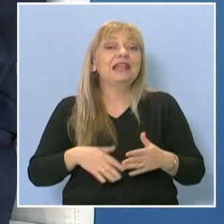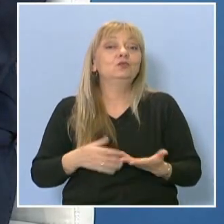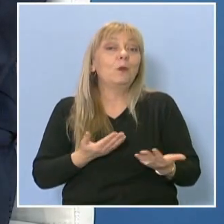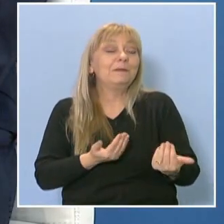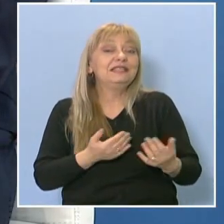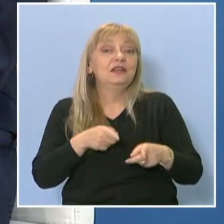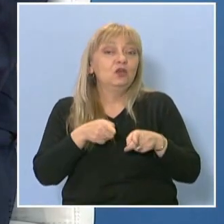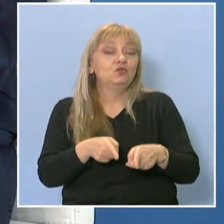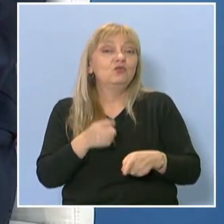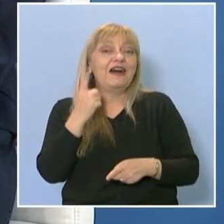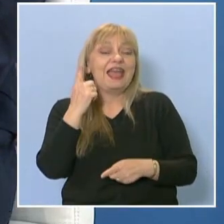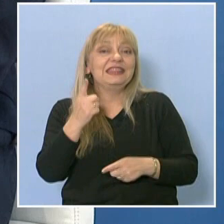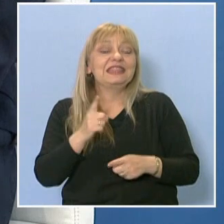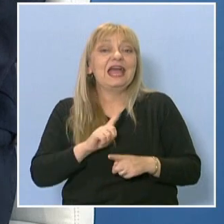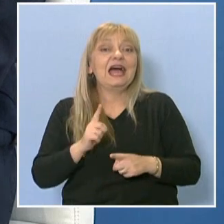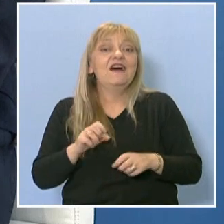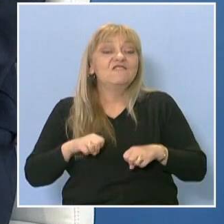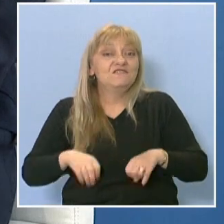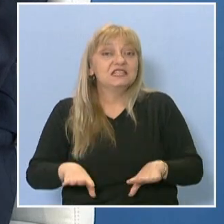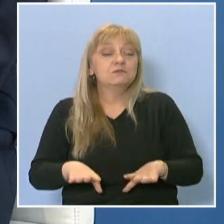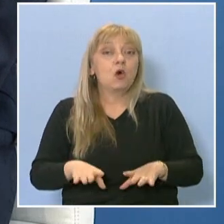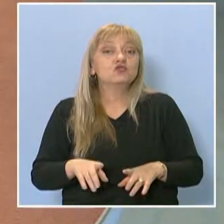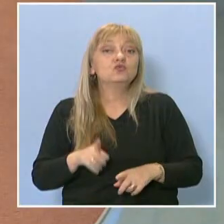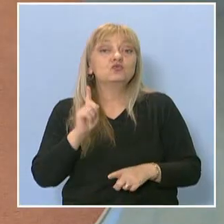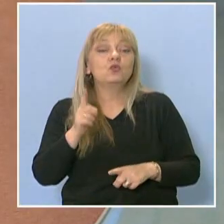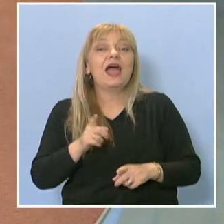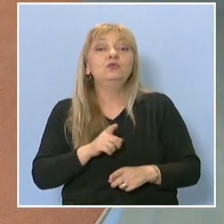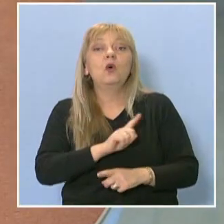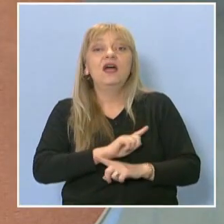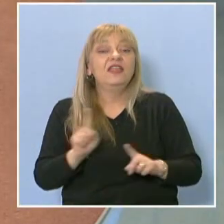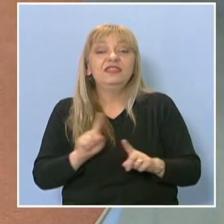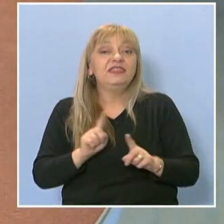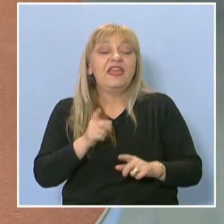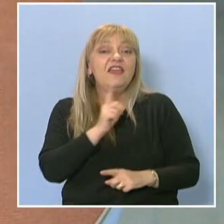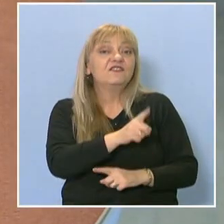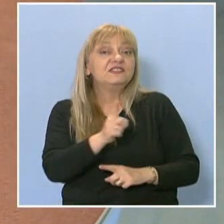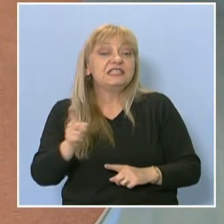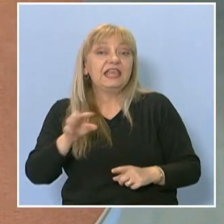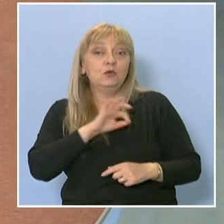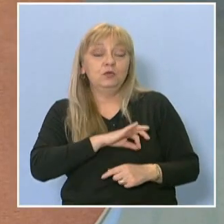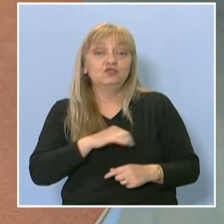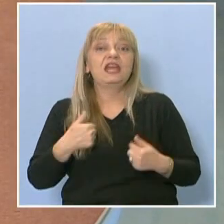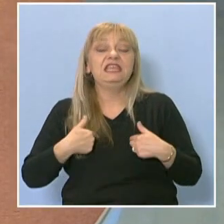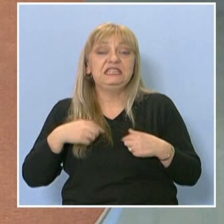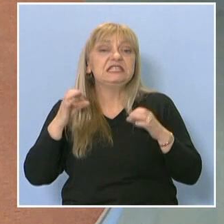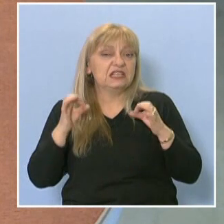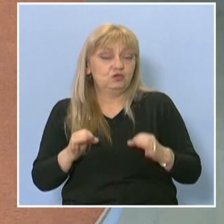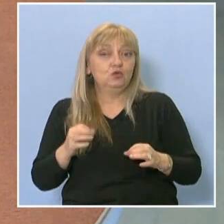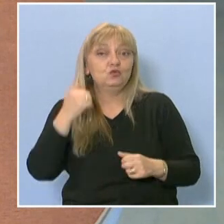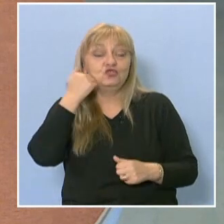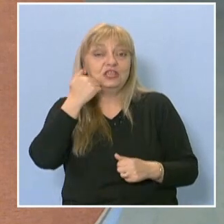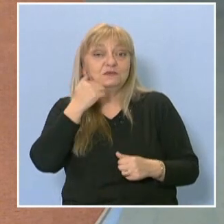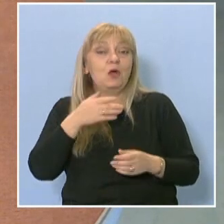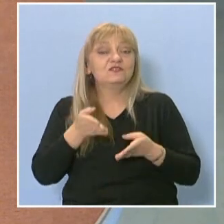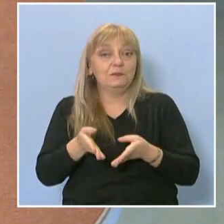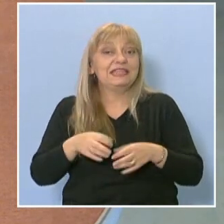понеже това е една невероятна възможност, която не всеки получава и ние със сигурност ще се възползваме от нея и сме много благодарни, че ни беше